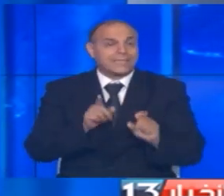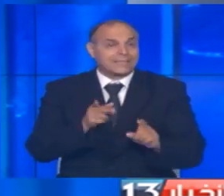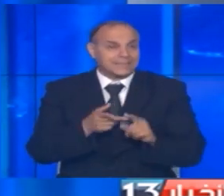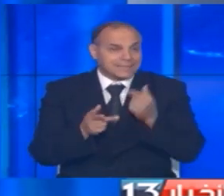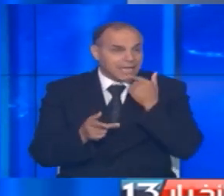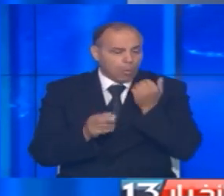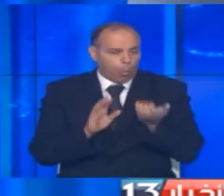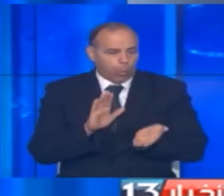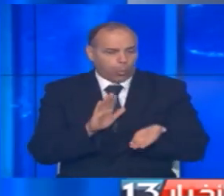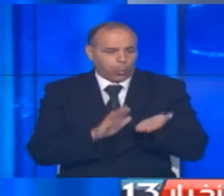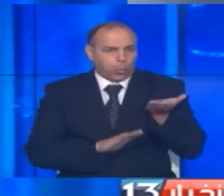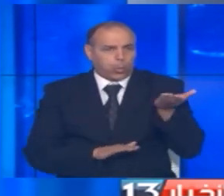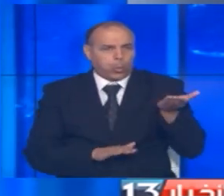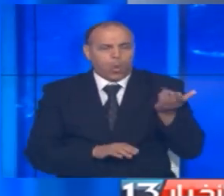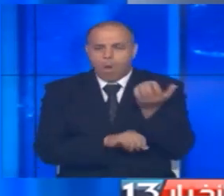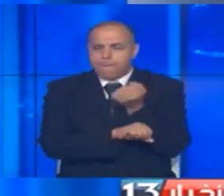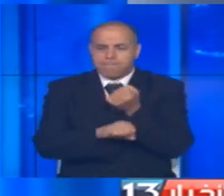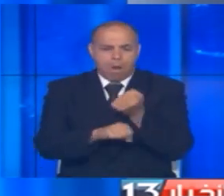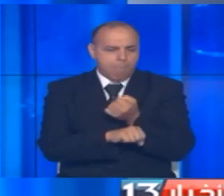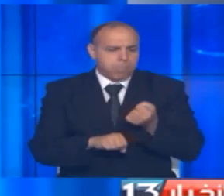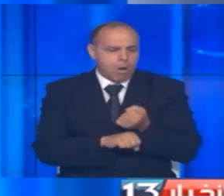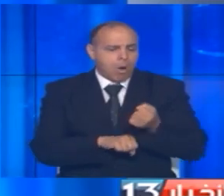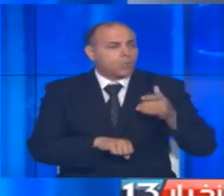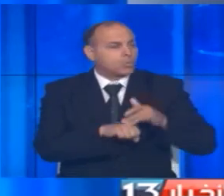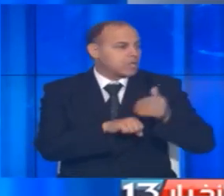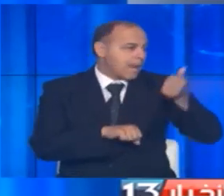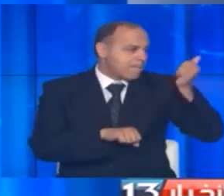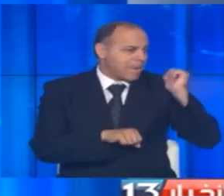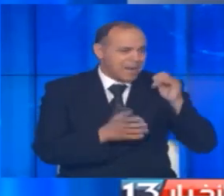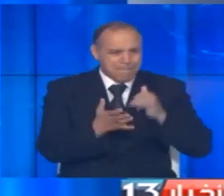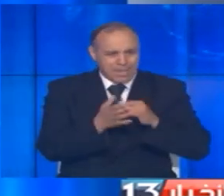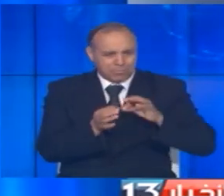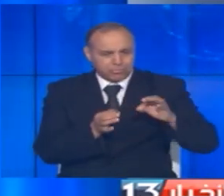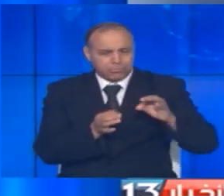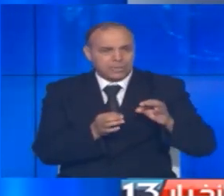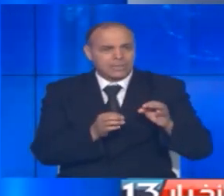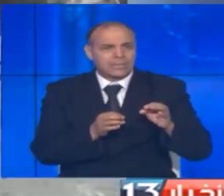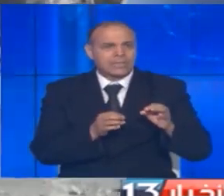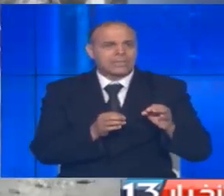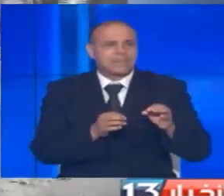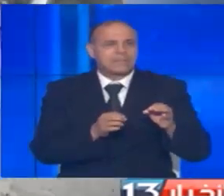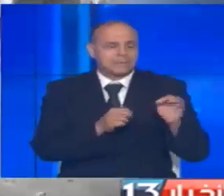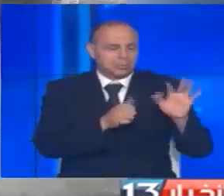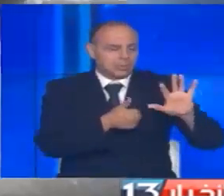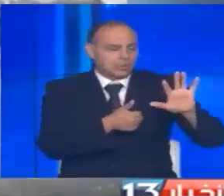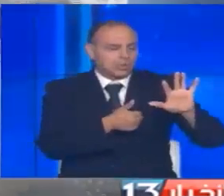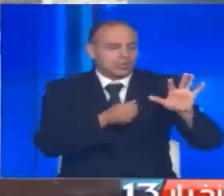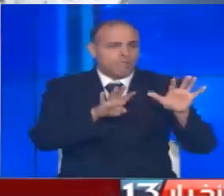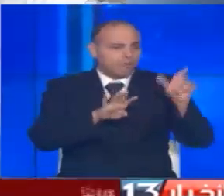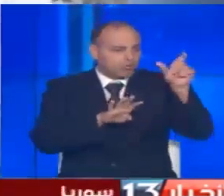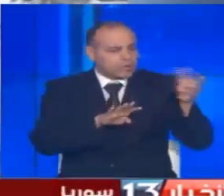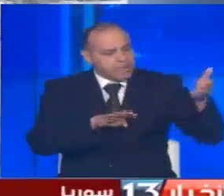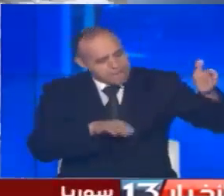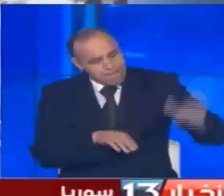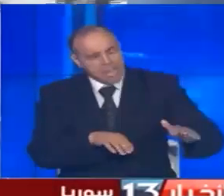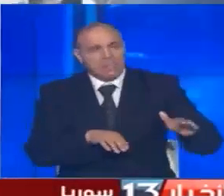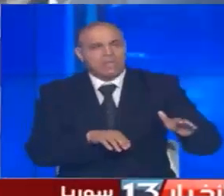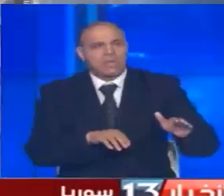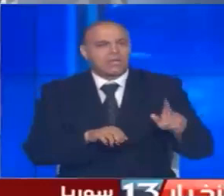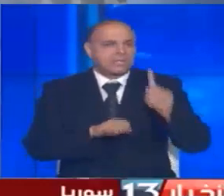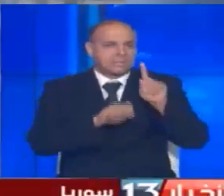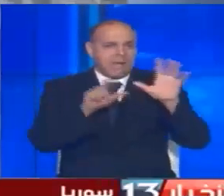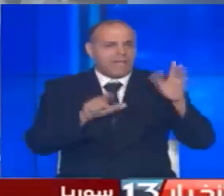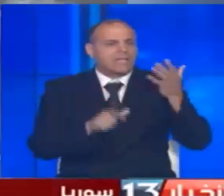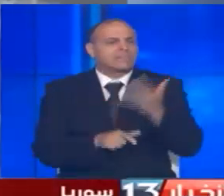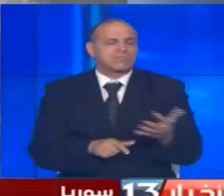الإنسان ارتفاع حصيلة الانفجار الذي هز أمسي ريفا إدلب إلى 69 قتيلا من بينهم 17